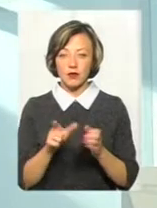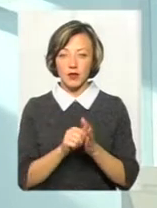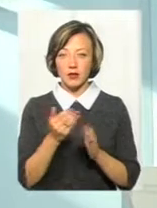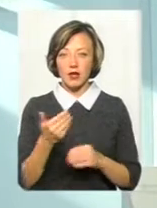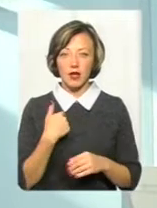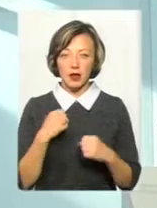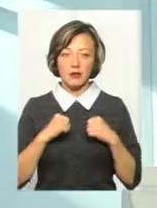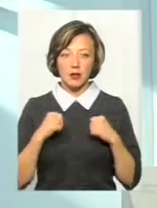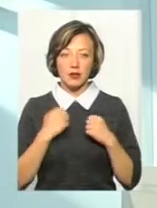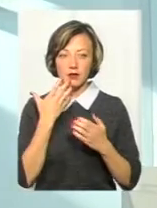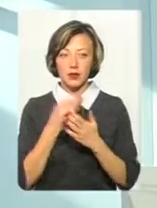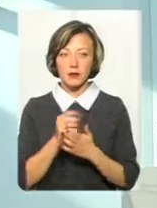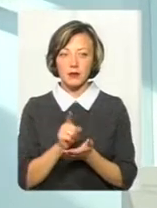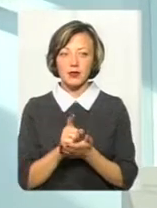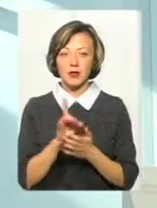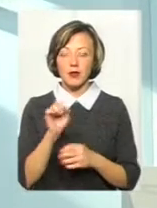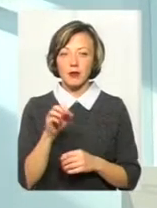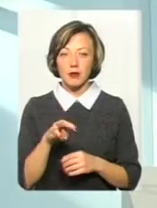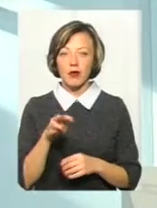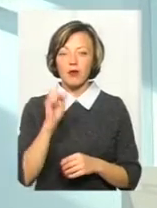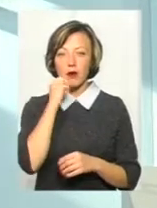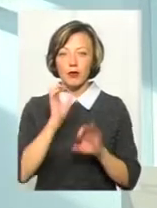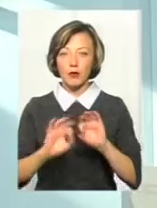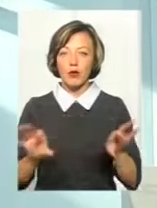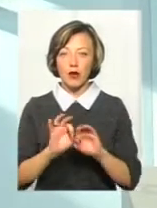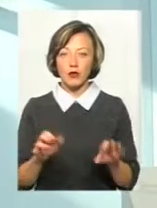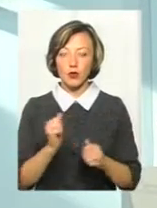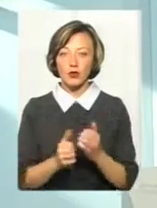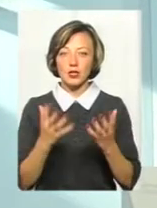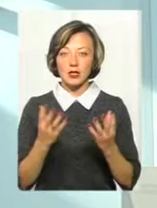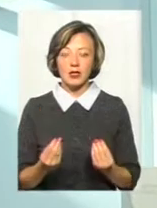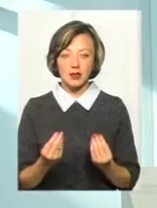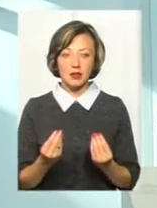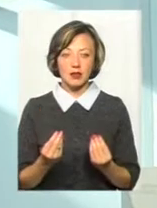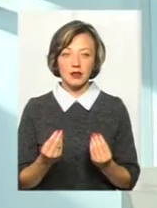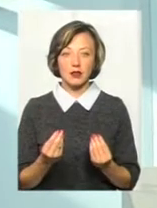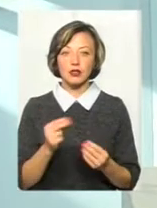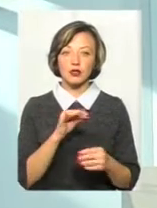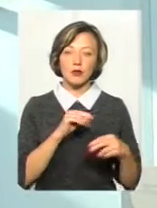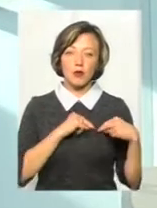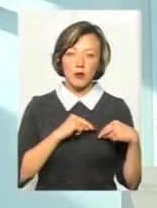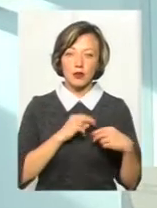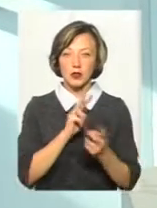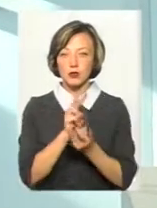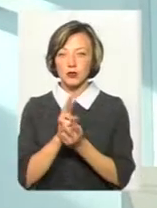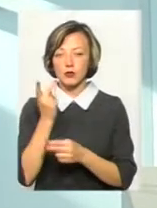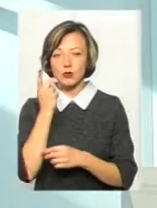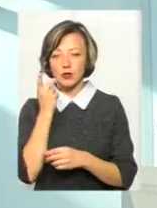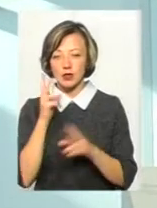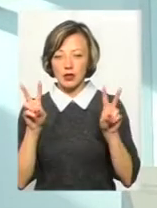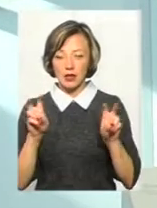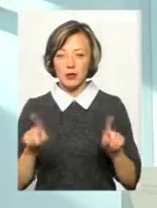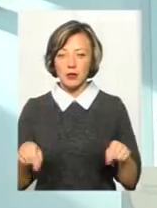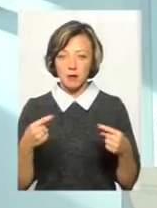Я намагаюся своїм пенсіонерам, бабушкам, кожен день пояснювати, з ким я спілкуюсь, чи по роботі, чи на зустрічах. Ми постійно цю тему